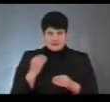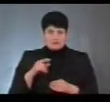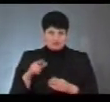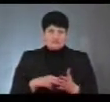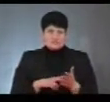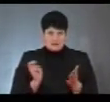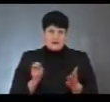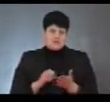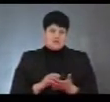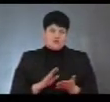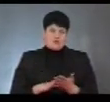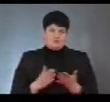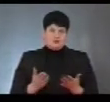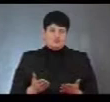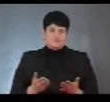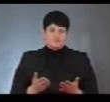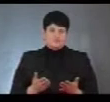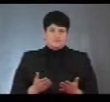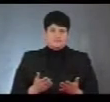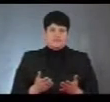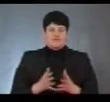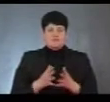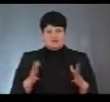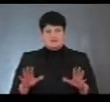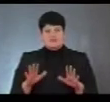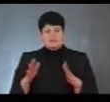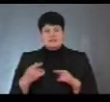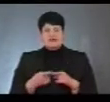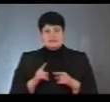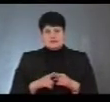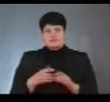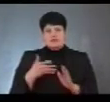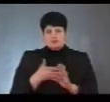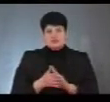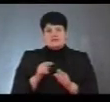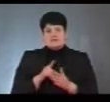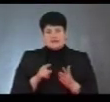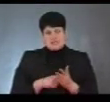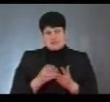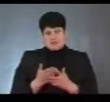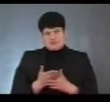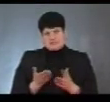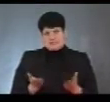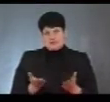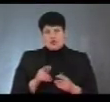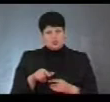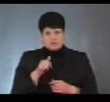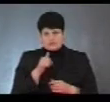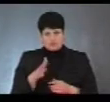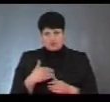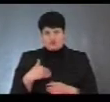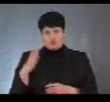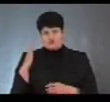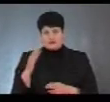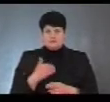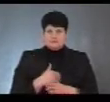знімаються з обліку, тому що питання, в переважній більшості, це все-таки ми розуміємо, що це питання субсидій. Тобто, ці люди в будь-якому випадку не зможуть проголосувати, як би